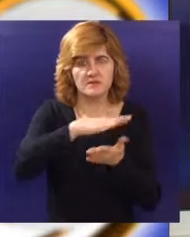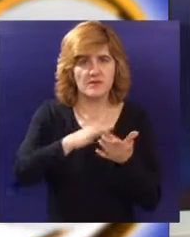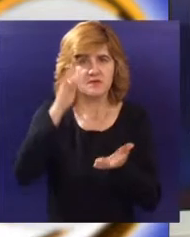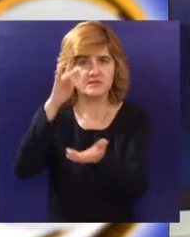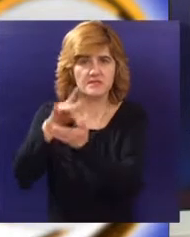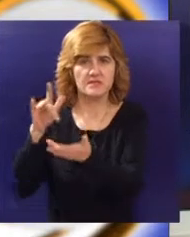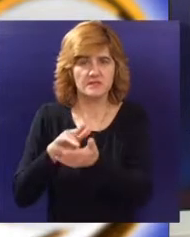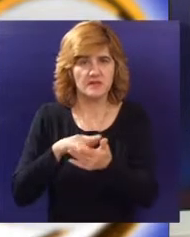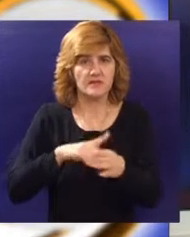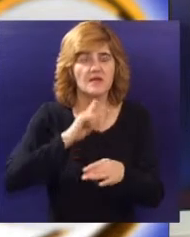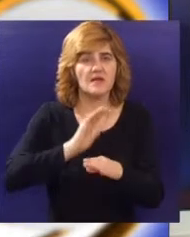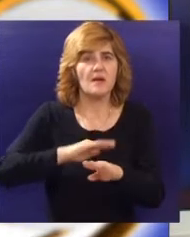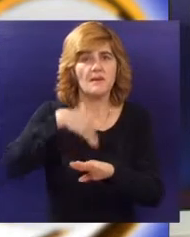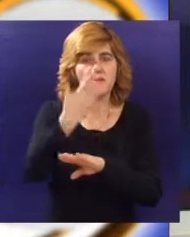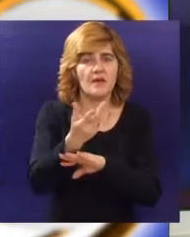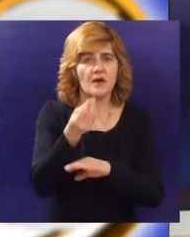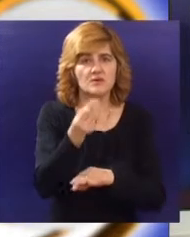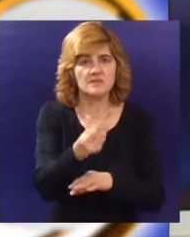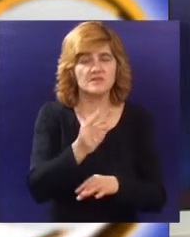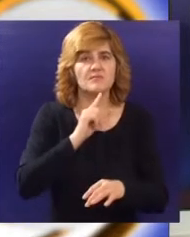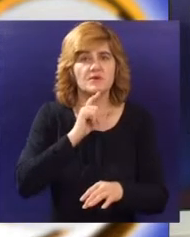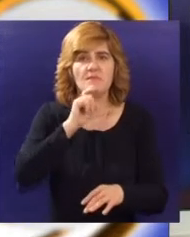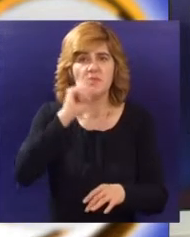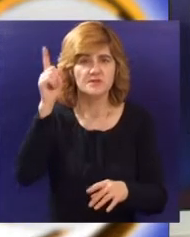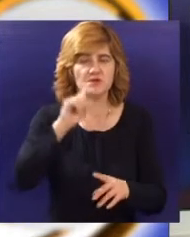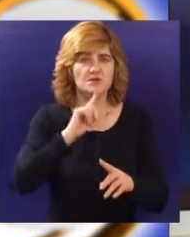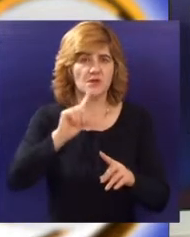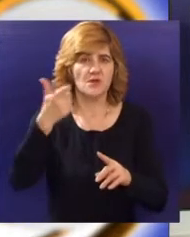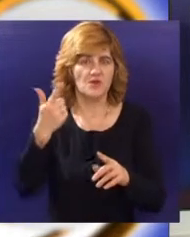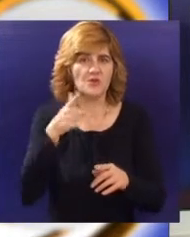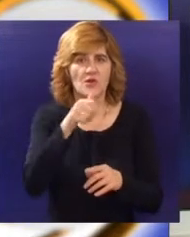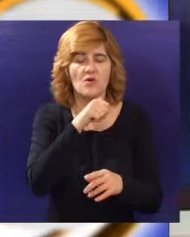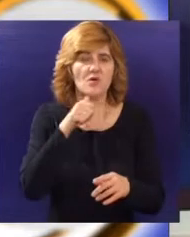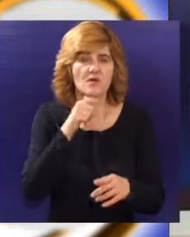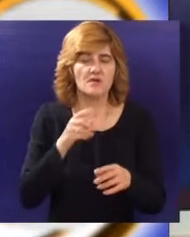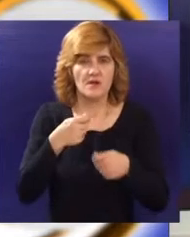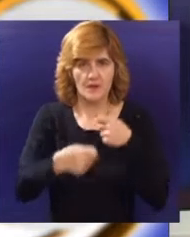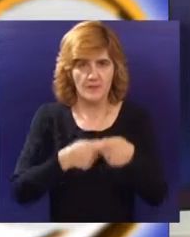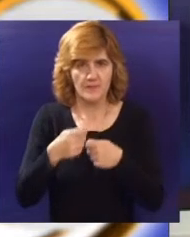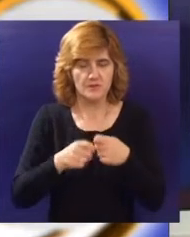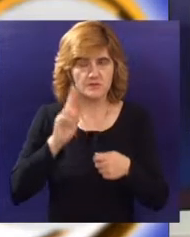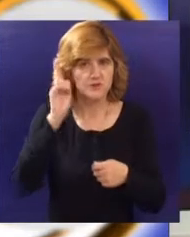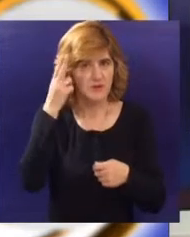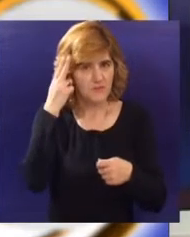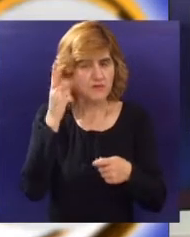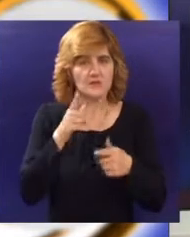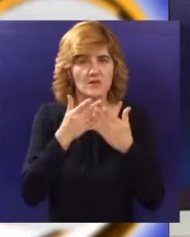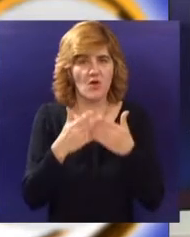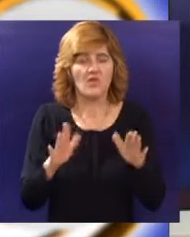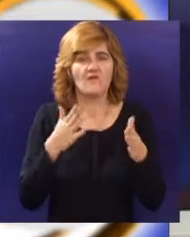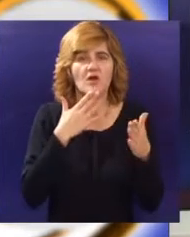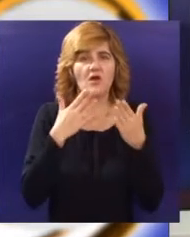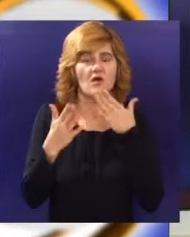centara u prekograničnom regionu Srbije i Mađarske zadatak je projekta LOGIC. Kako je rečeno na otvarajućoj konferenciji,